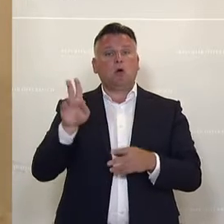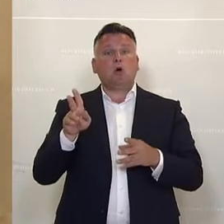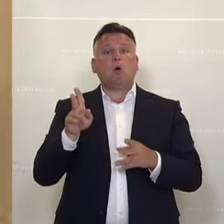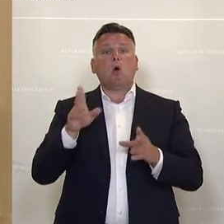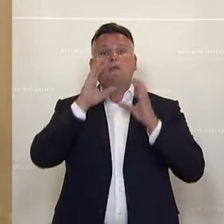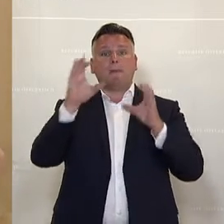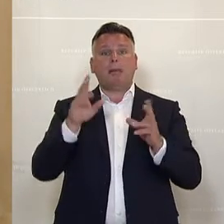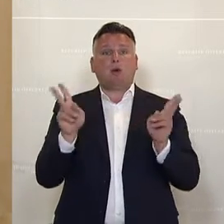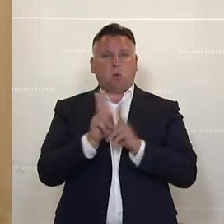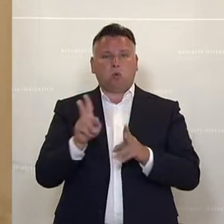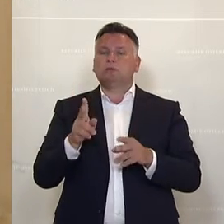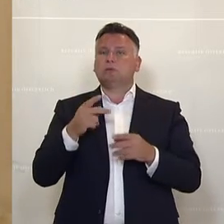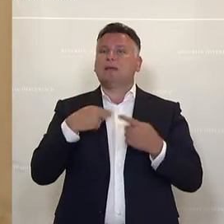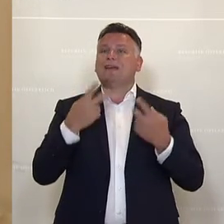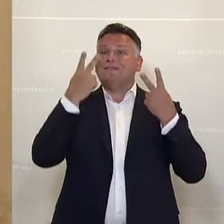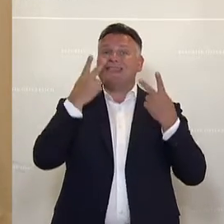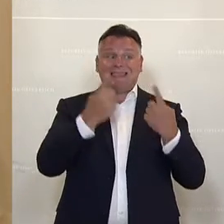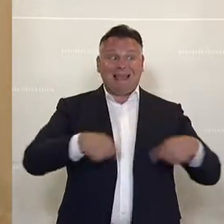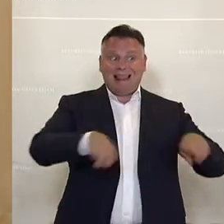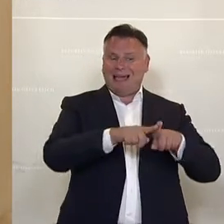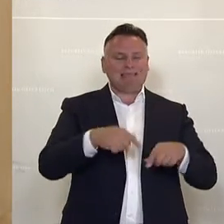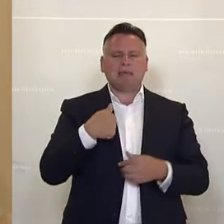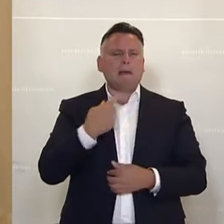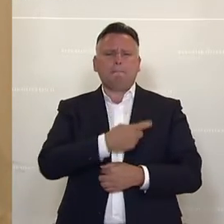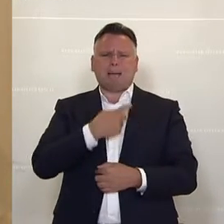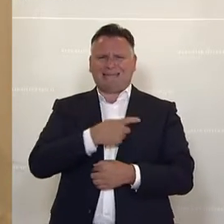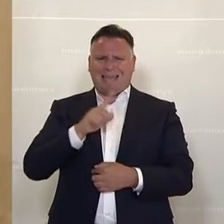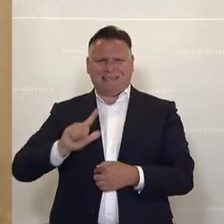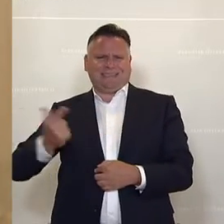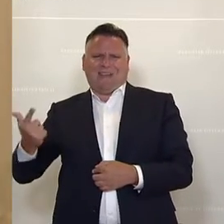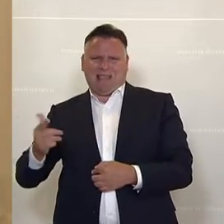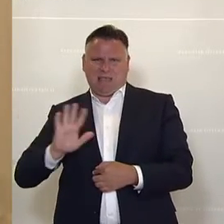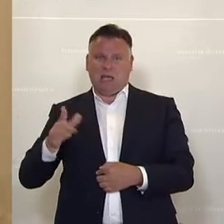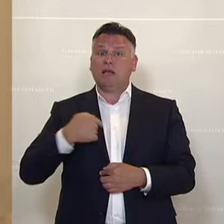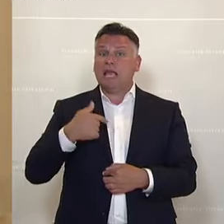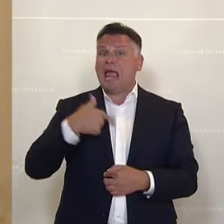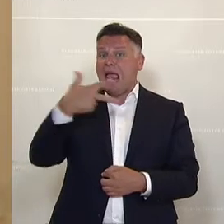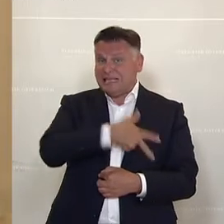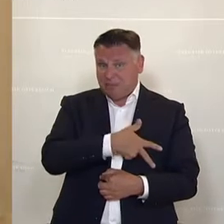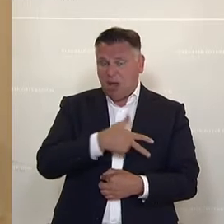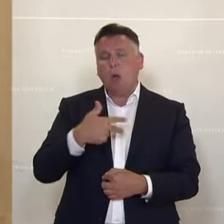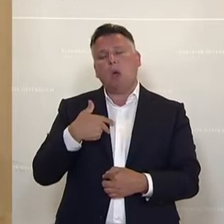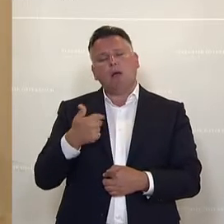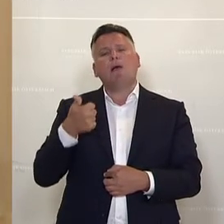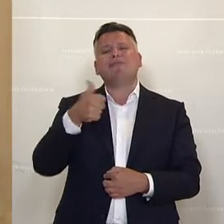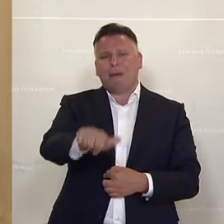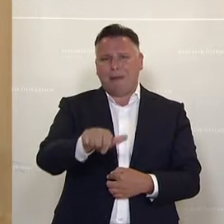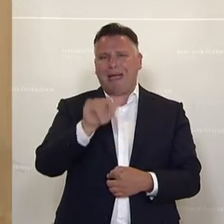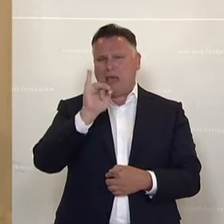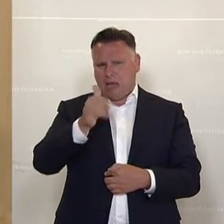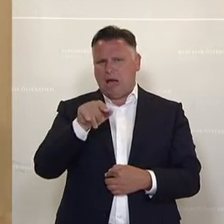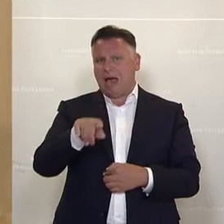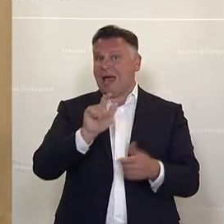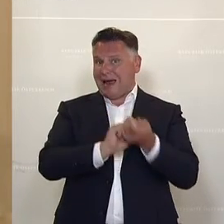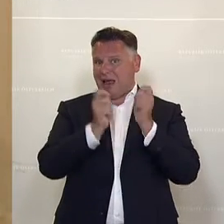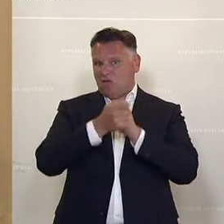stellen das Land in den Vordergrund und nicht die Partei. Daher tragen wir als Sozialdemokraten diese Reform mit. Aber nur